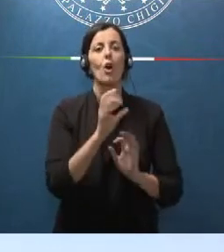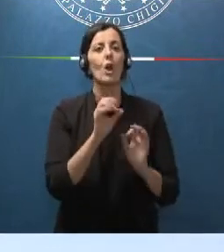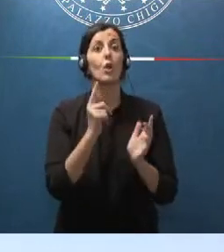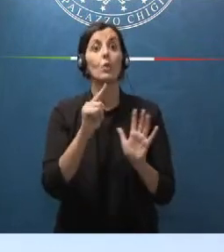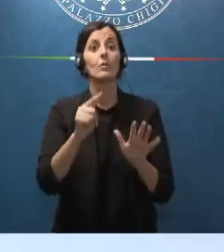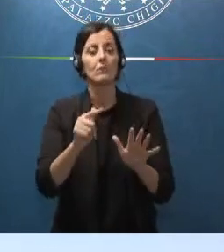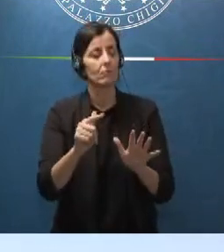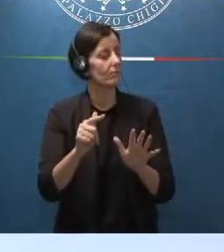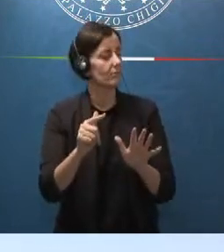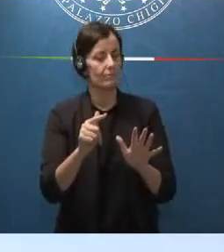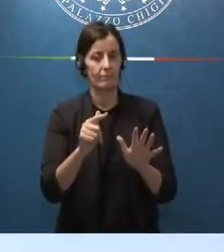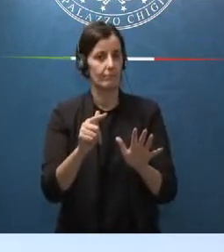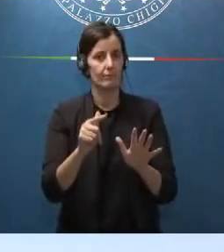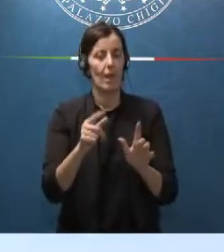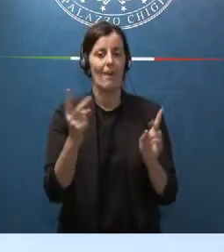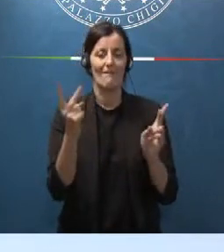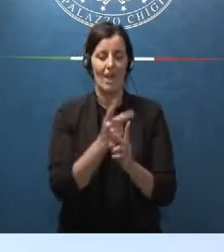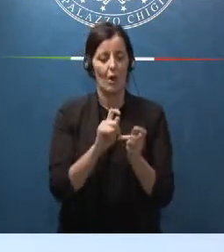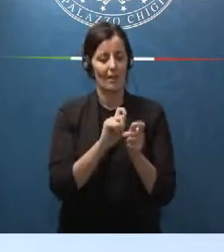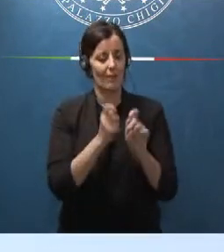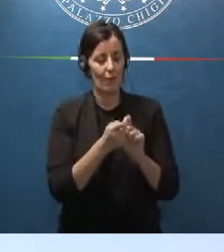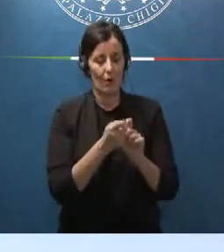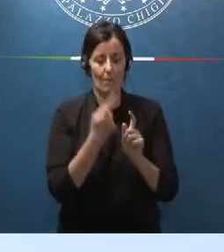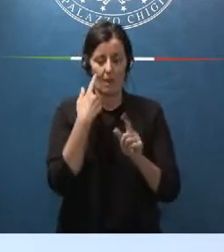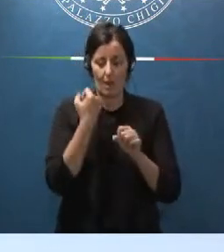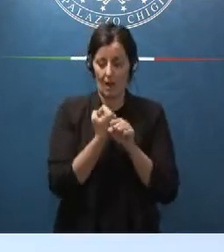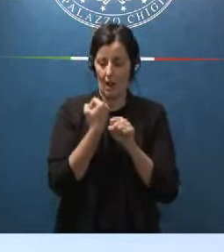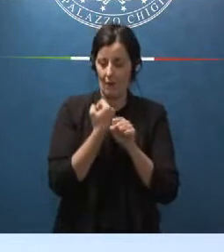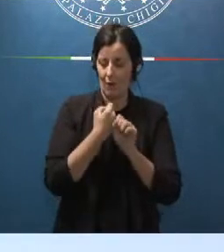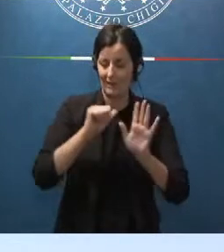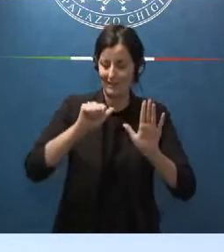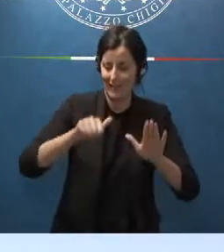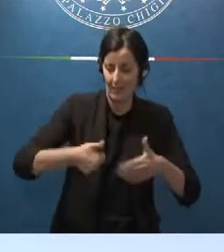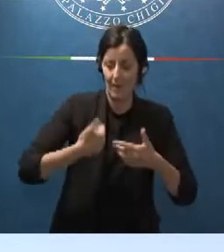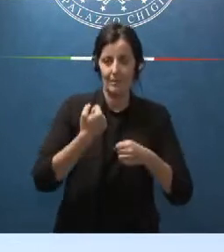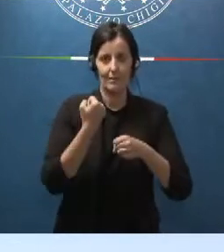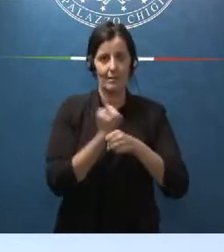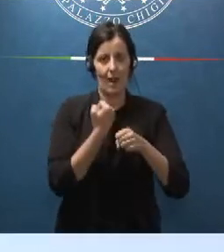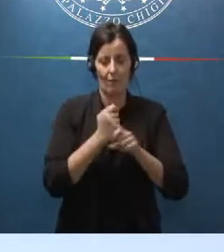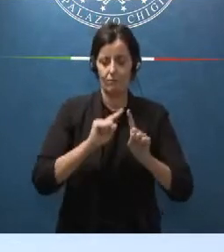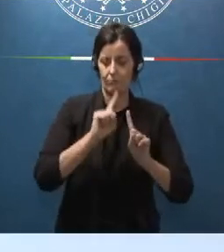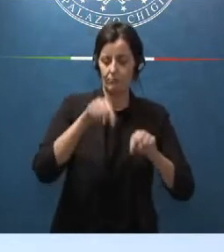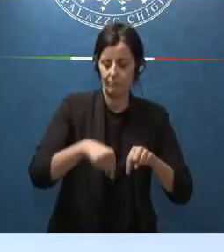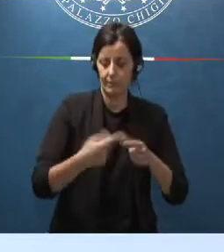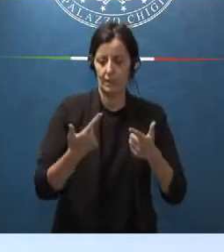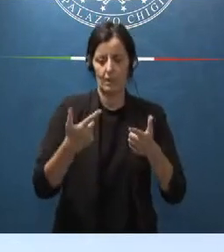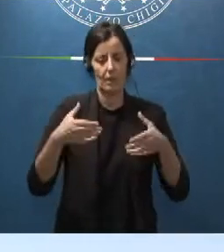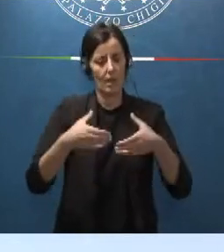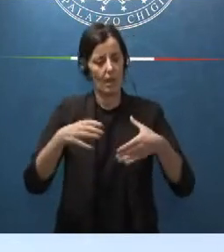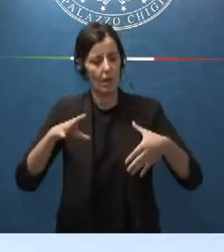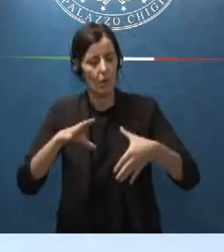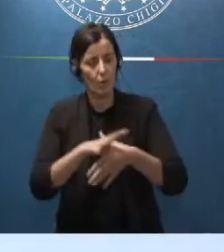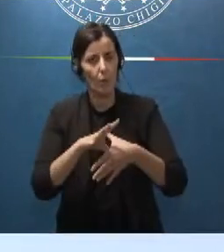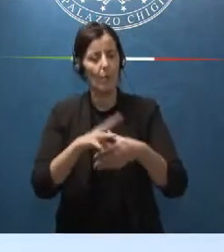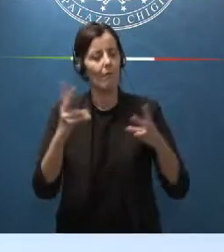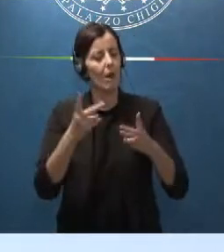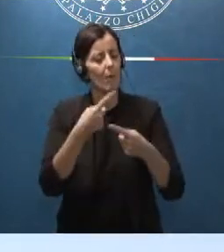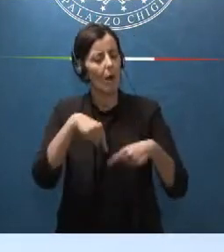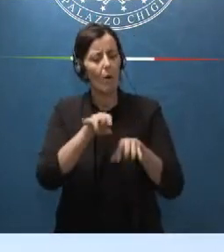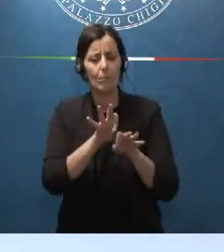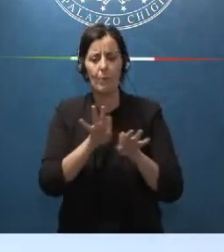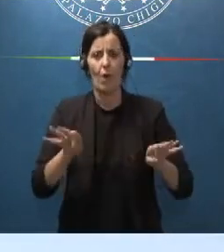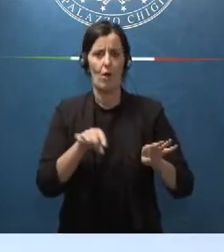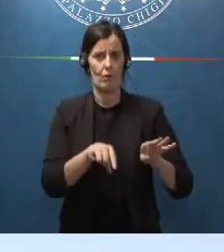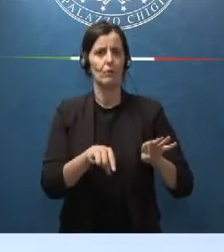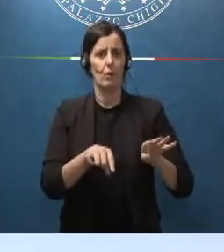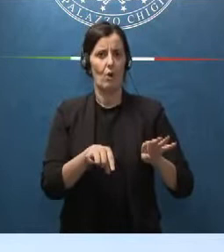Sono il frutto di sei mesi di lavoro di uno staff estremamente preparato del